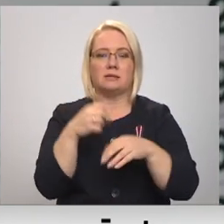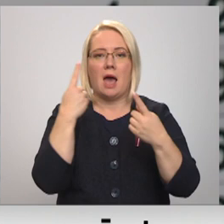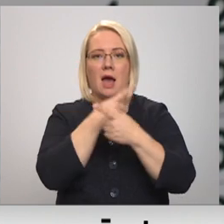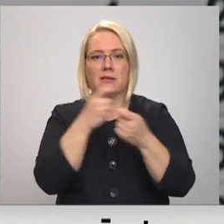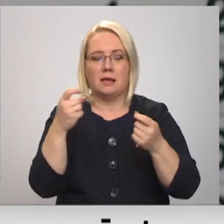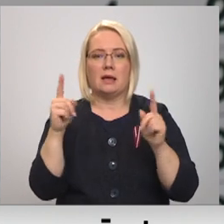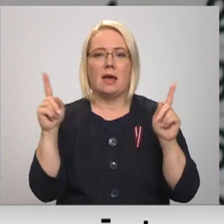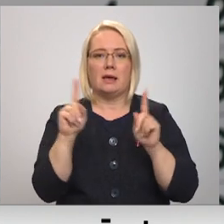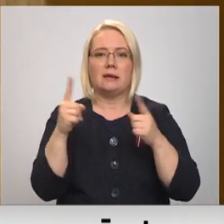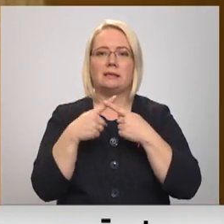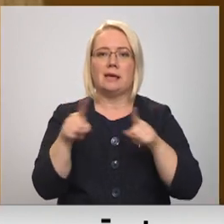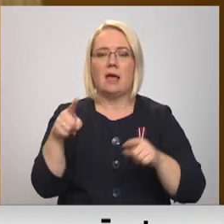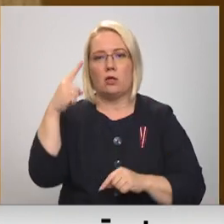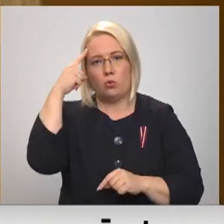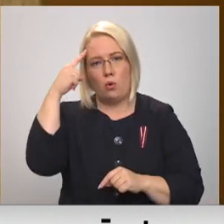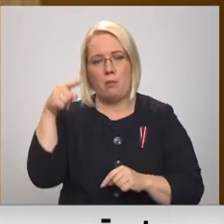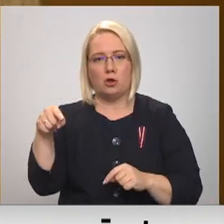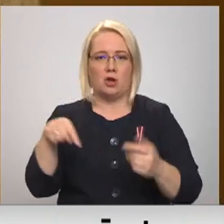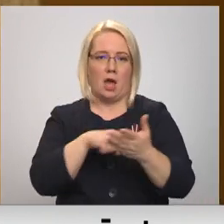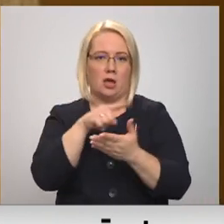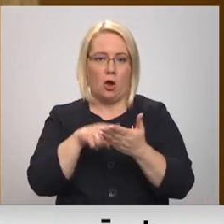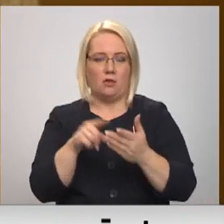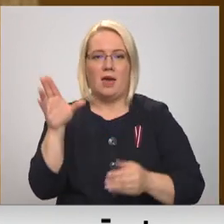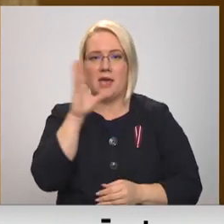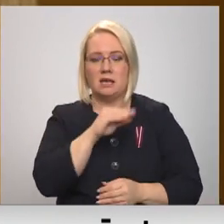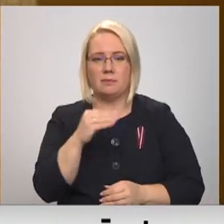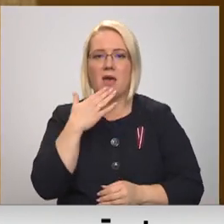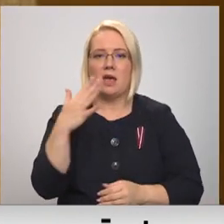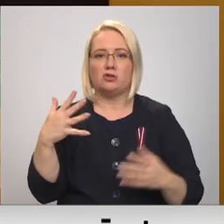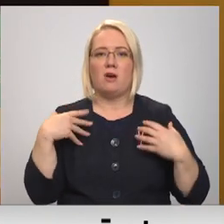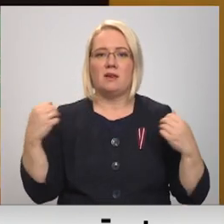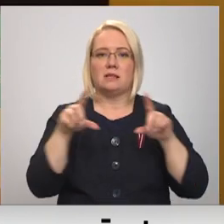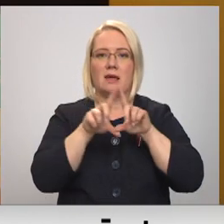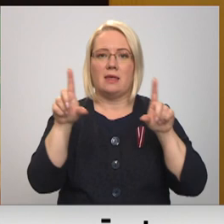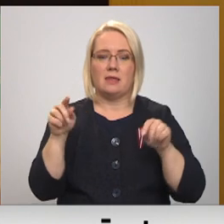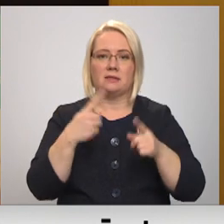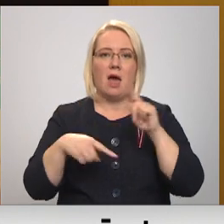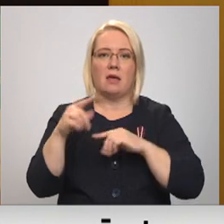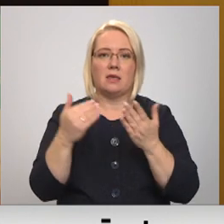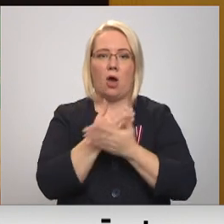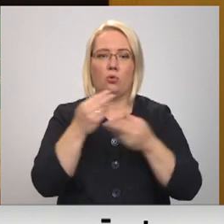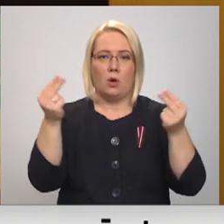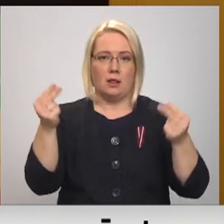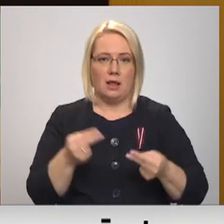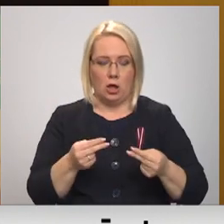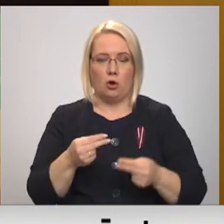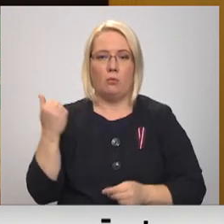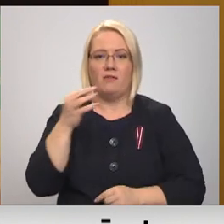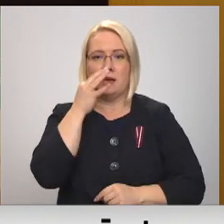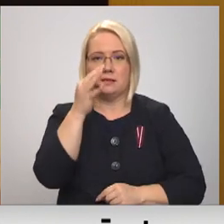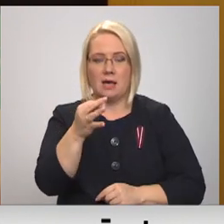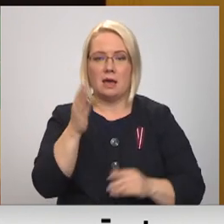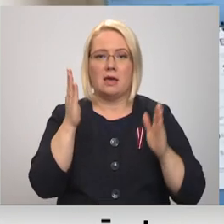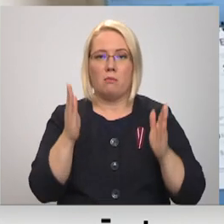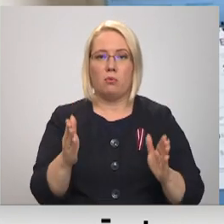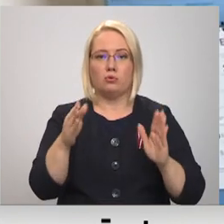domājoši šai jautājumā. Vai iespējams, ka Nacionālais veselības dienas varētu atjaunot līgumu? Ja būs nosacījums, ka viņi varēs